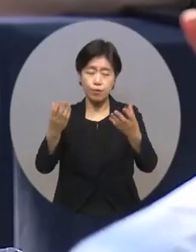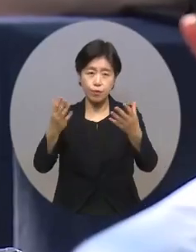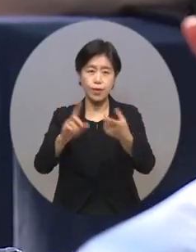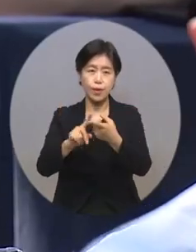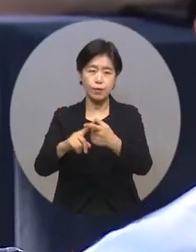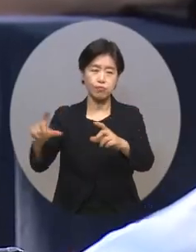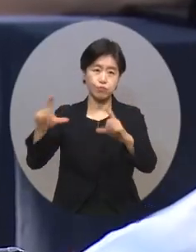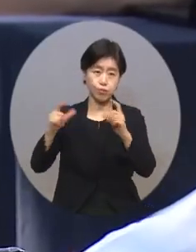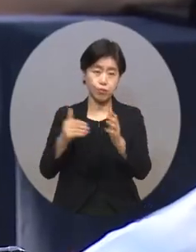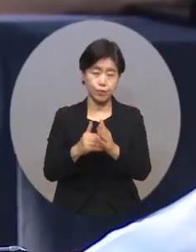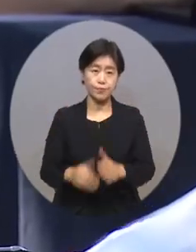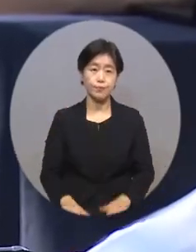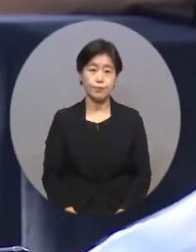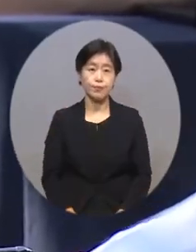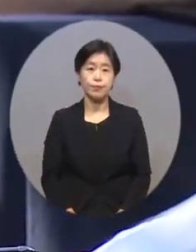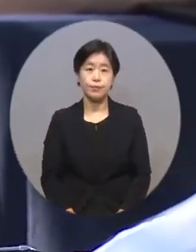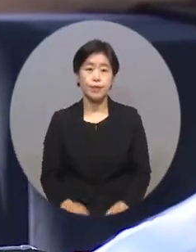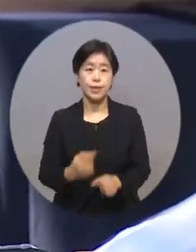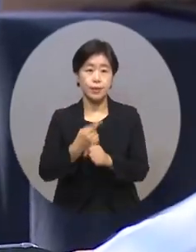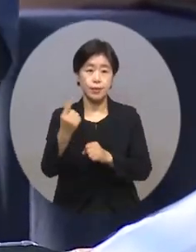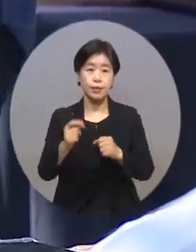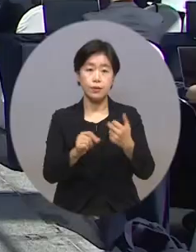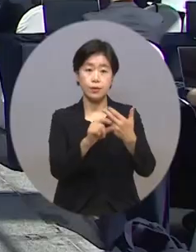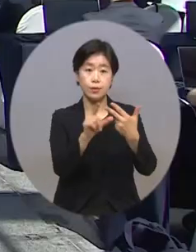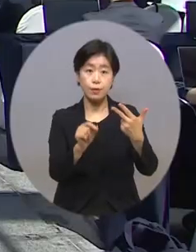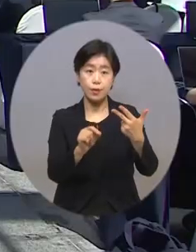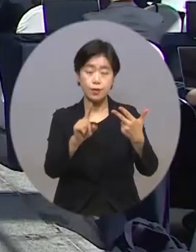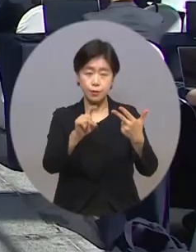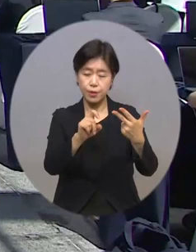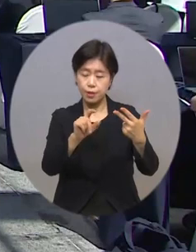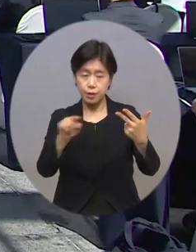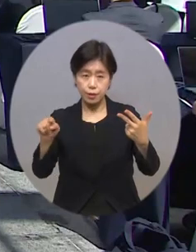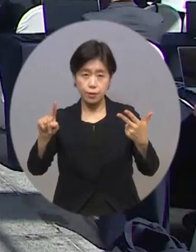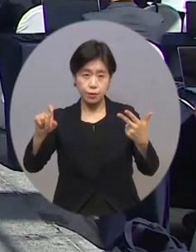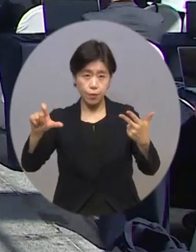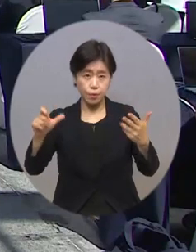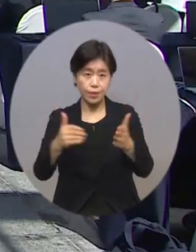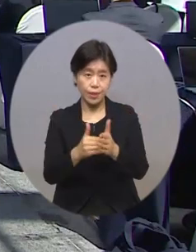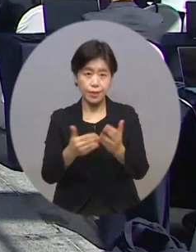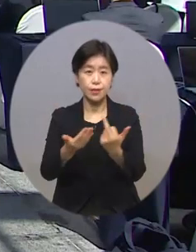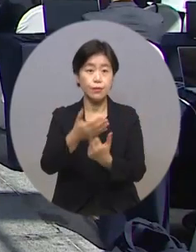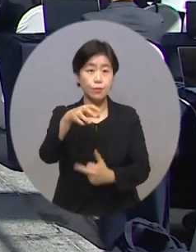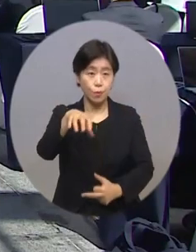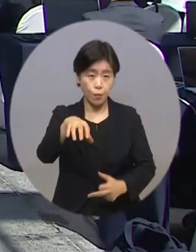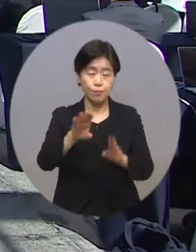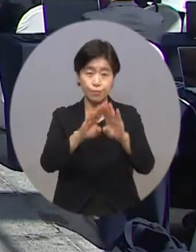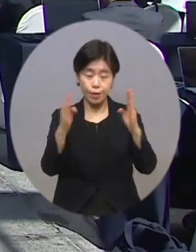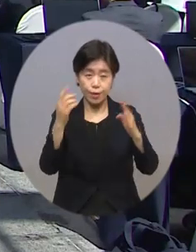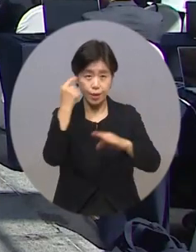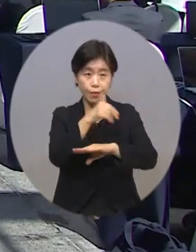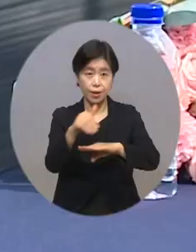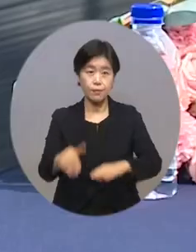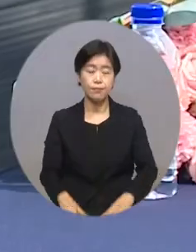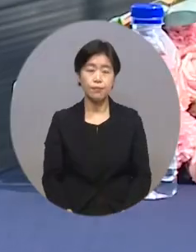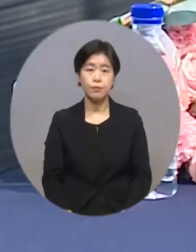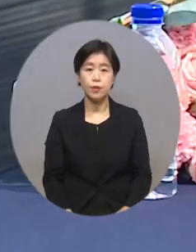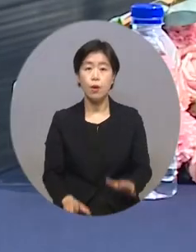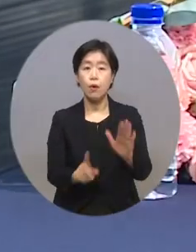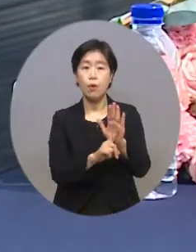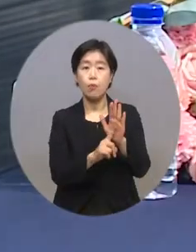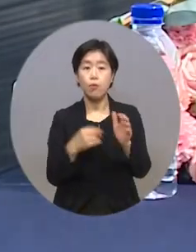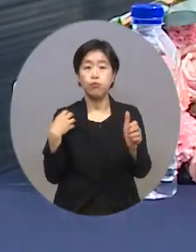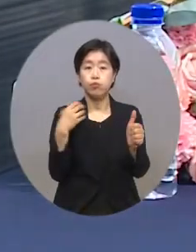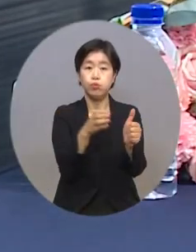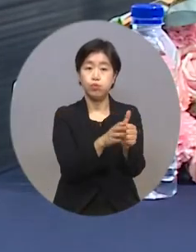대회는 내년 7월 11일부터 15일까지 제주 국제컨벤션센터에서 열릴 예정입니다. 홍보대사로 위촉된 트로이